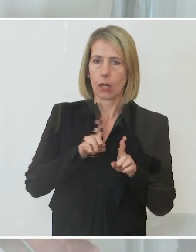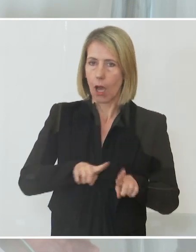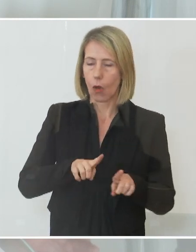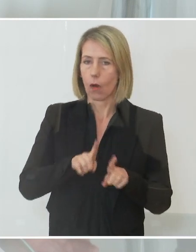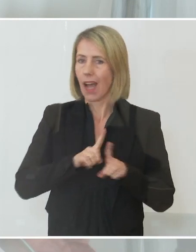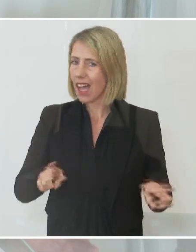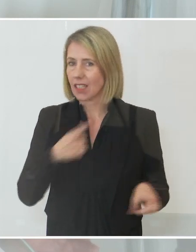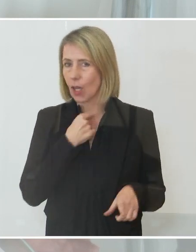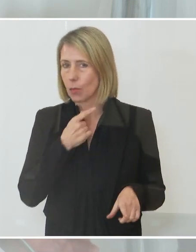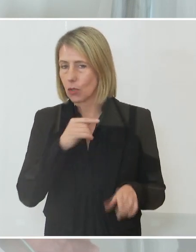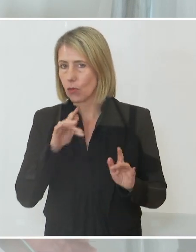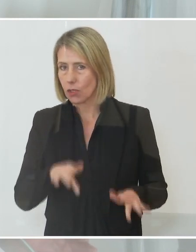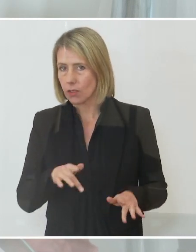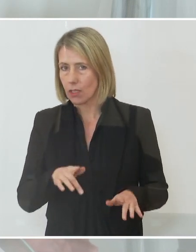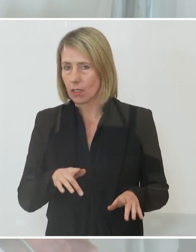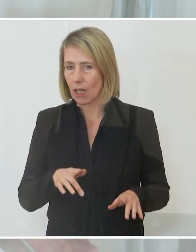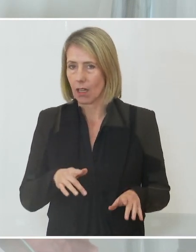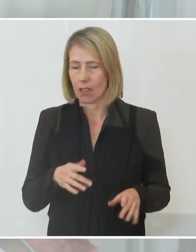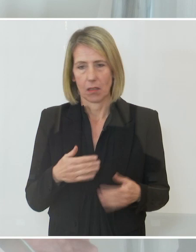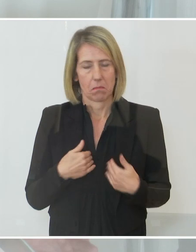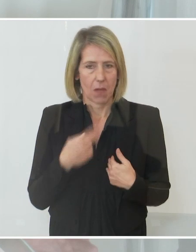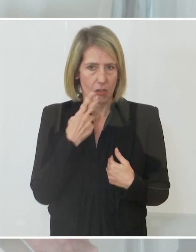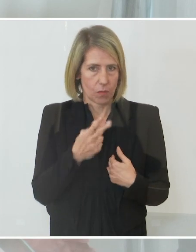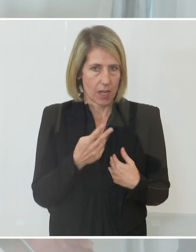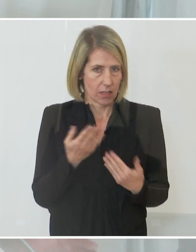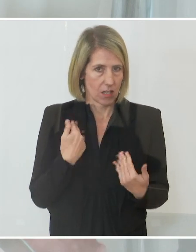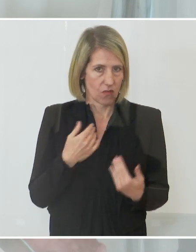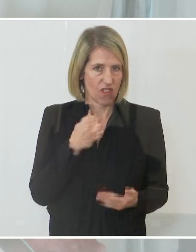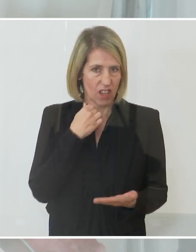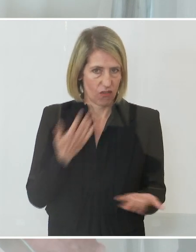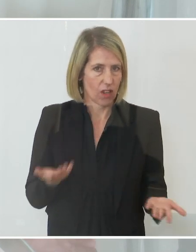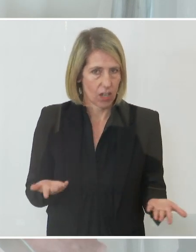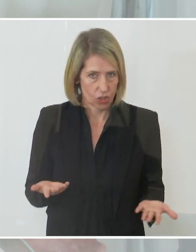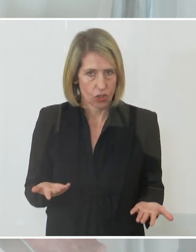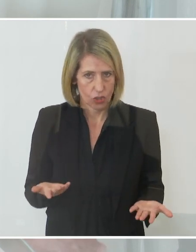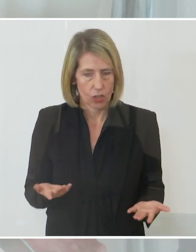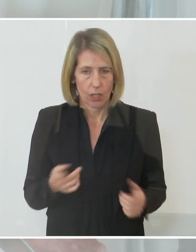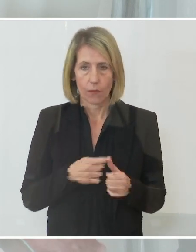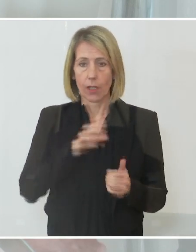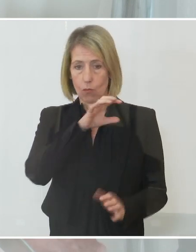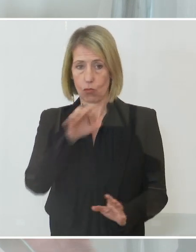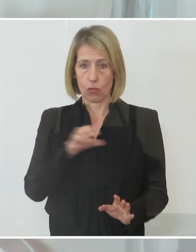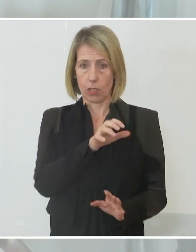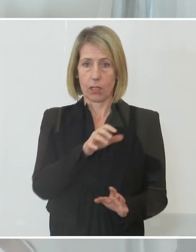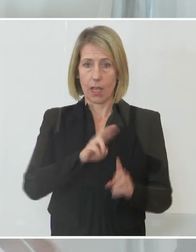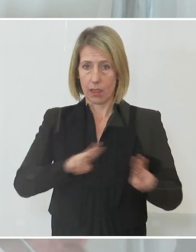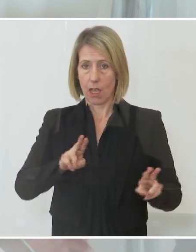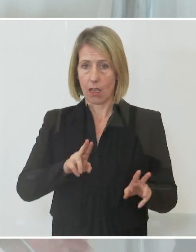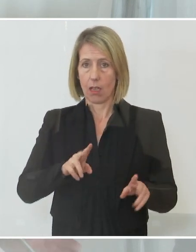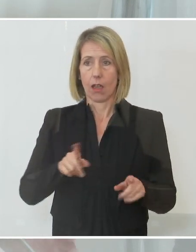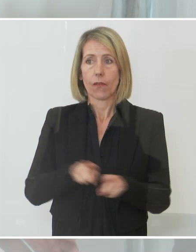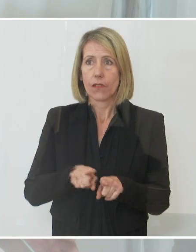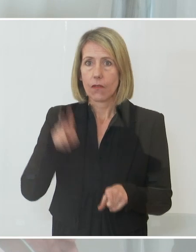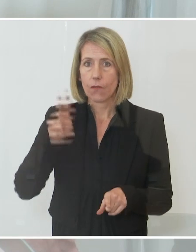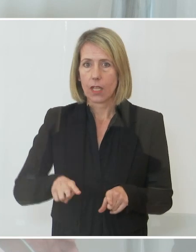fnisse haben. Dann wäre es aus meiner Sicht ja falsch, wenn dann diese Regionen, die Bundesländer, die Millionenstadt W